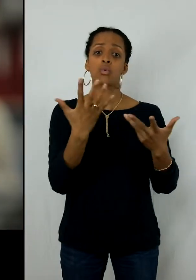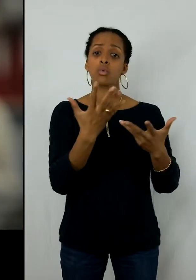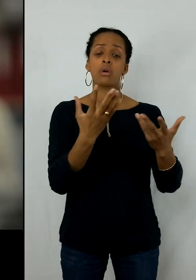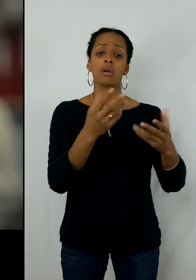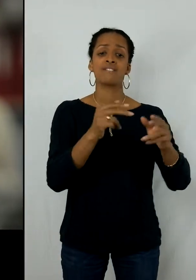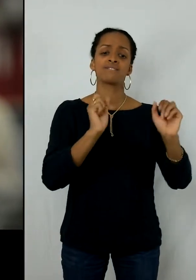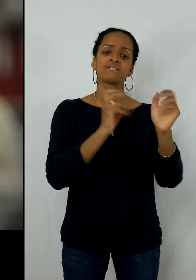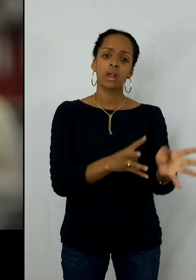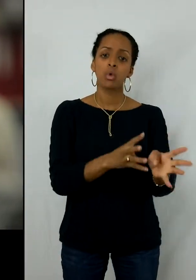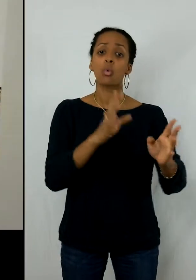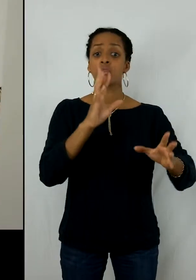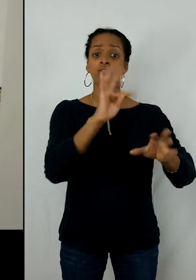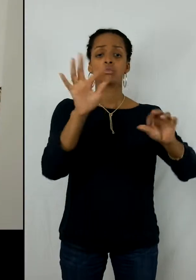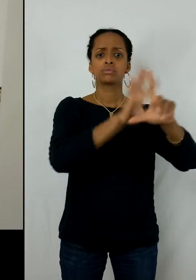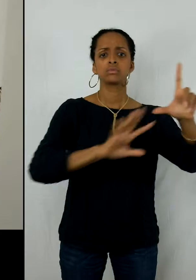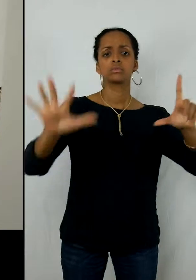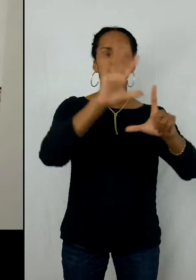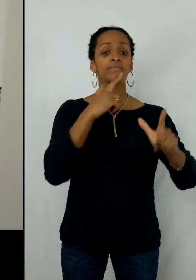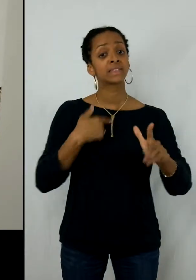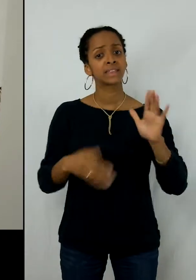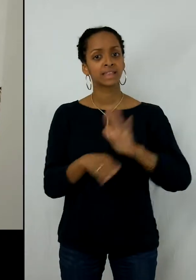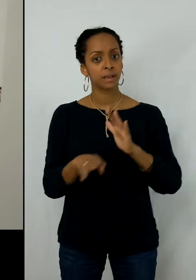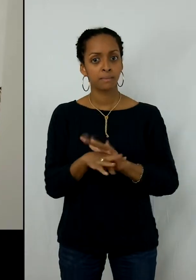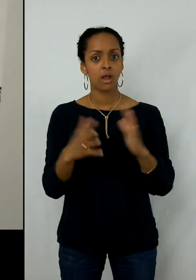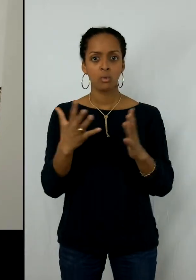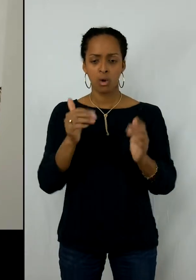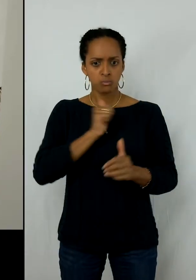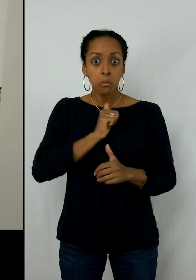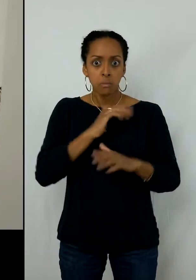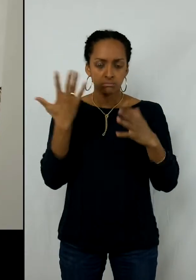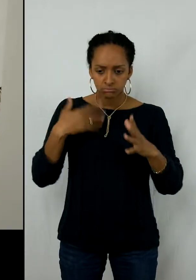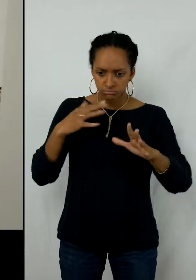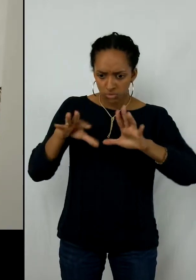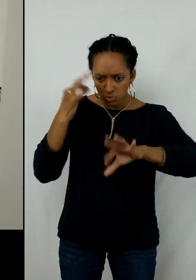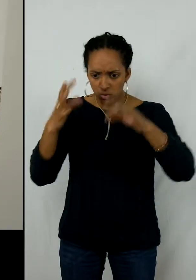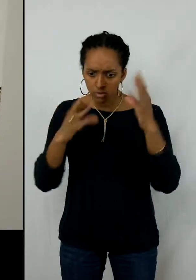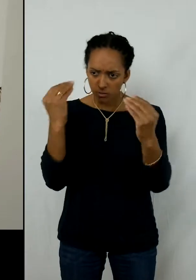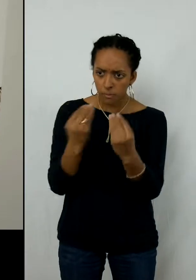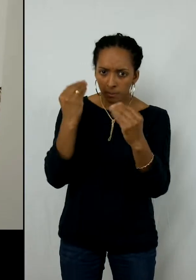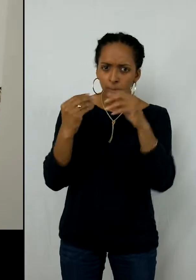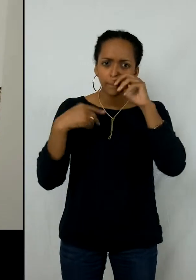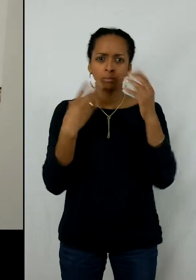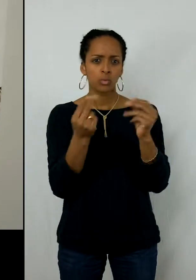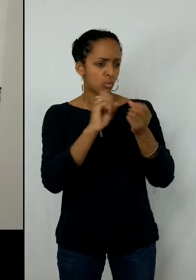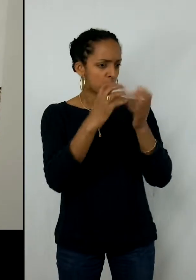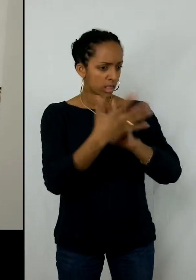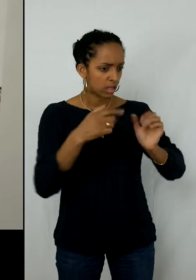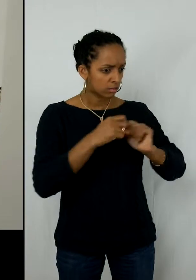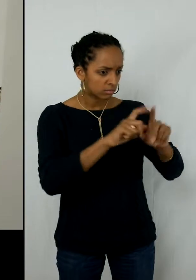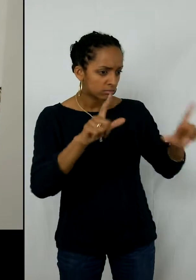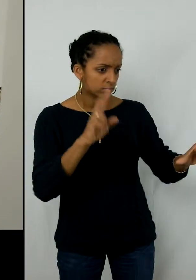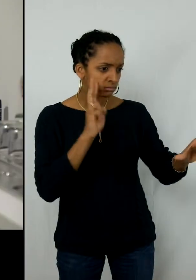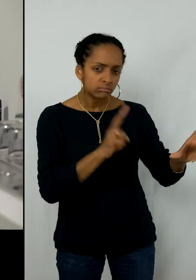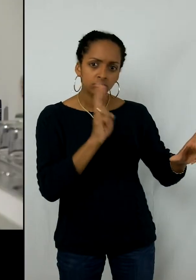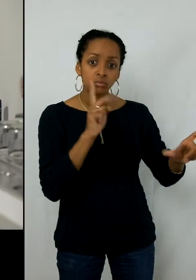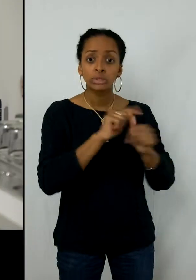vélo au niveau national. Au départ, je me suis formé en tant qu'autodidacte. J'ai suivi beaucoup de tutoriels sur